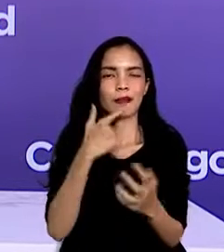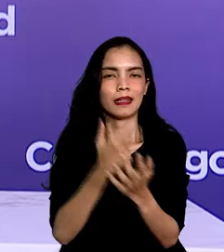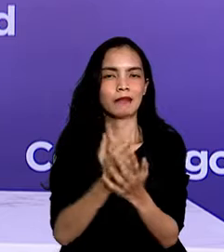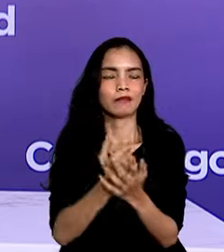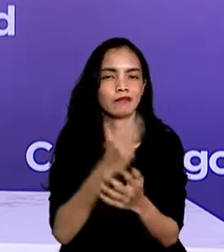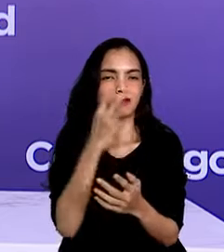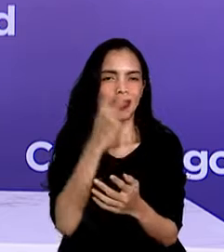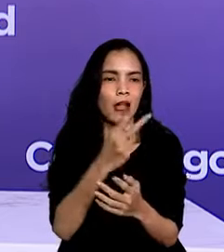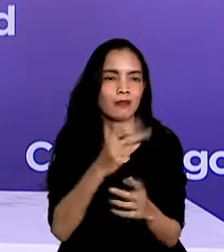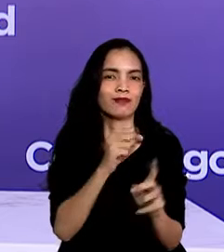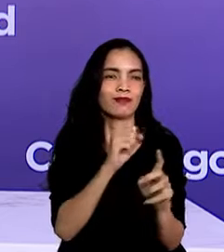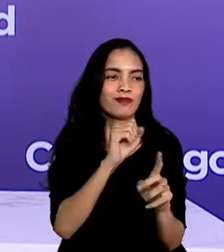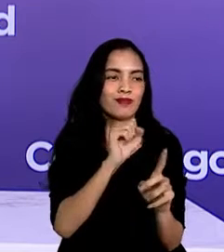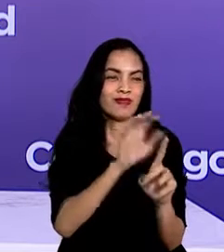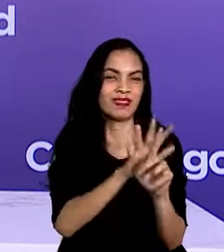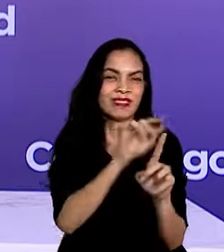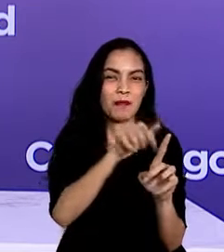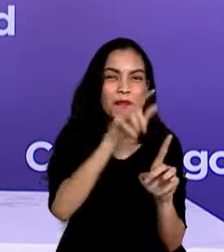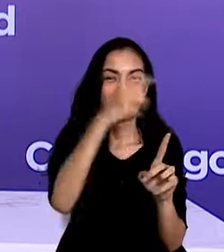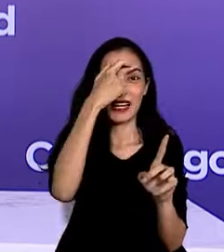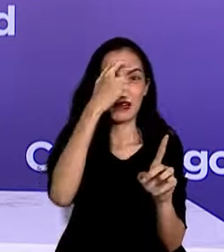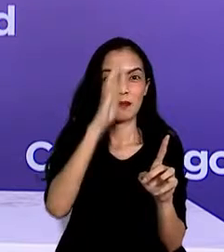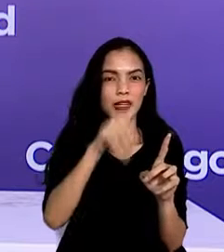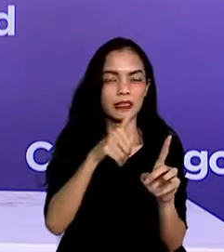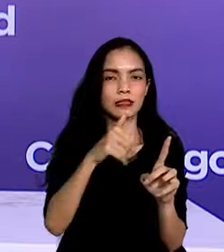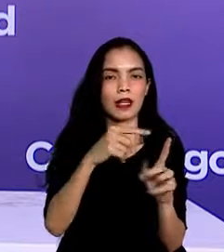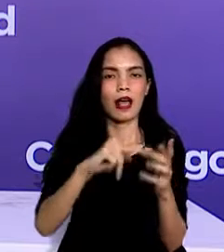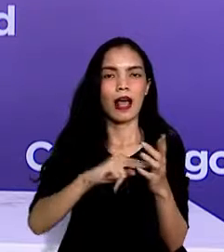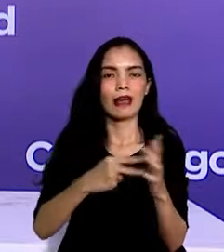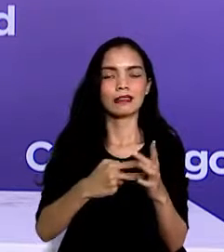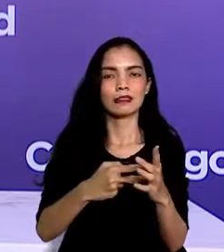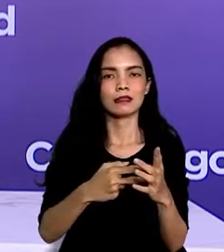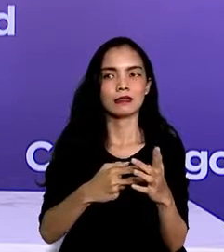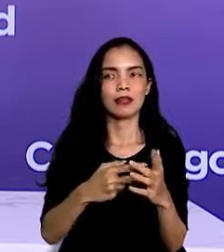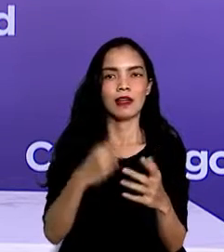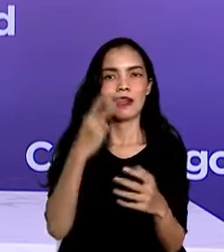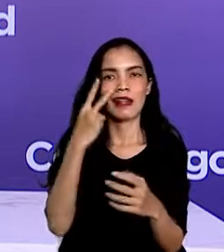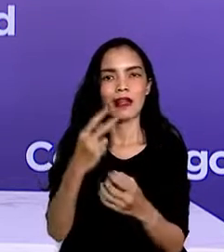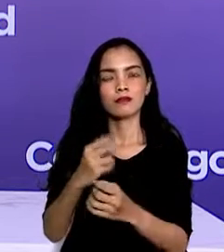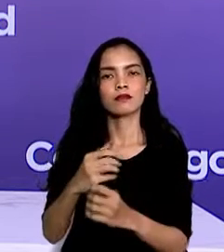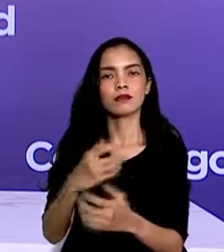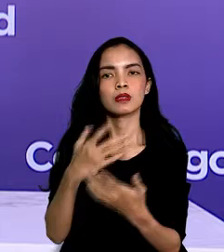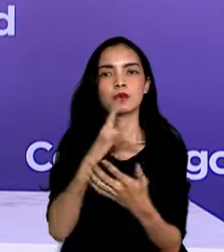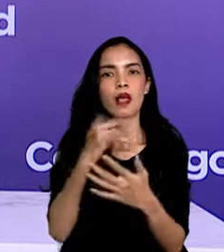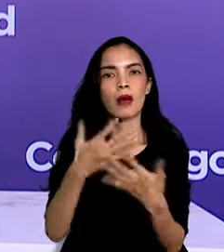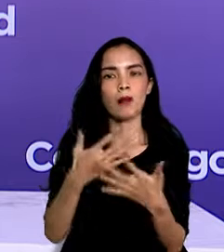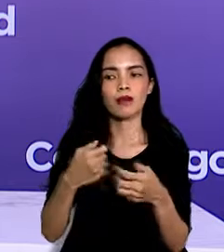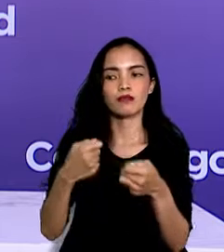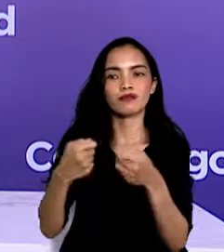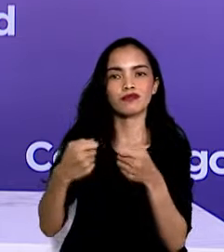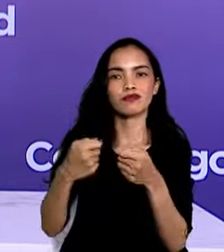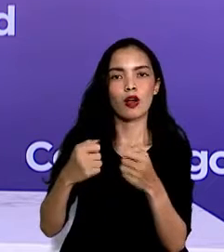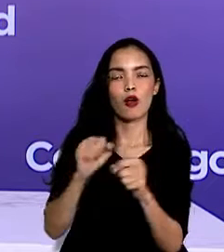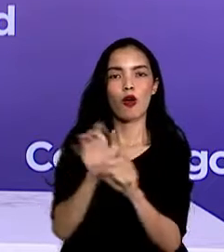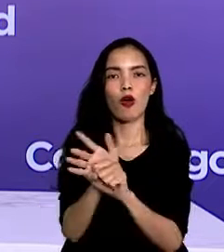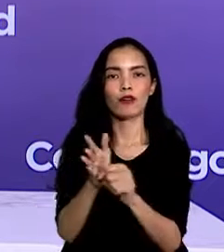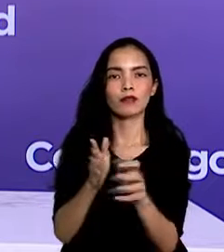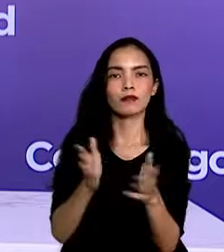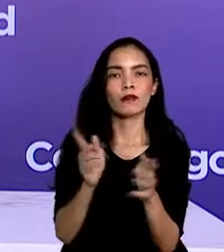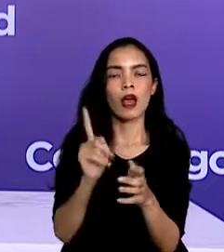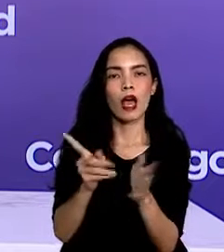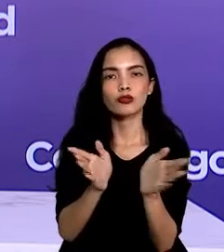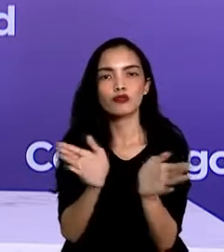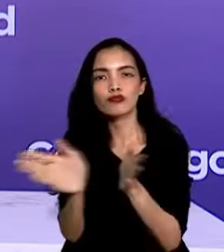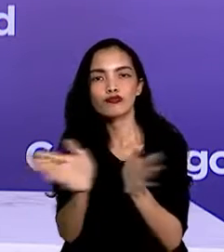aktif. Karena kasus aktif menunjukkan beban penanganan COVID-19 saat ini. Yang harus terus ditangani dengan